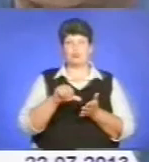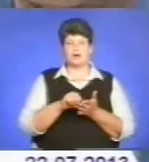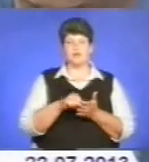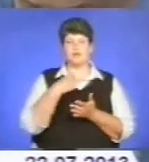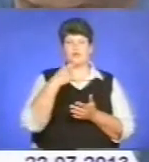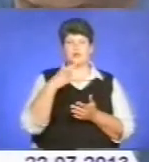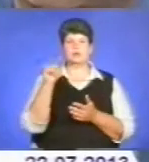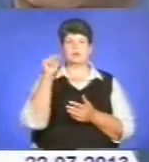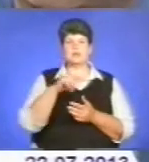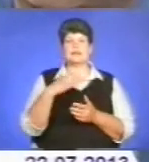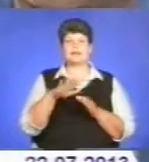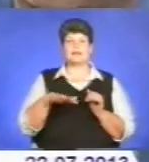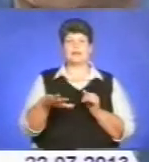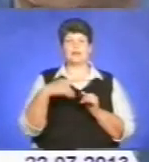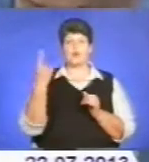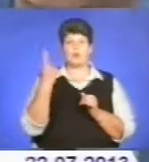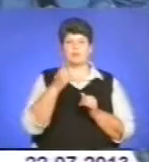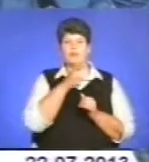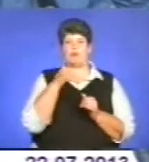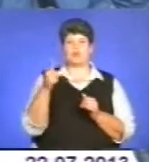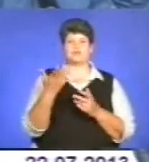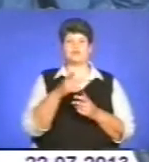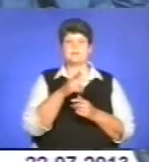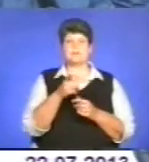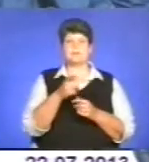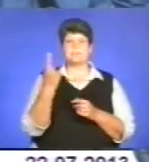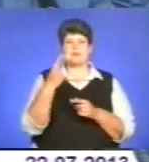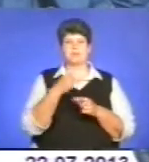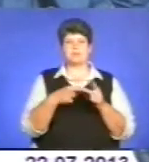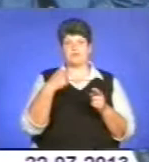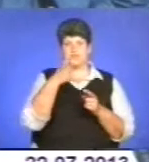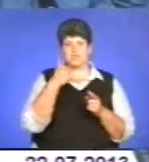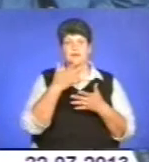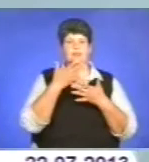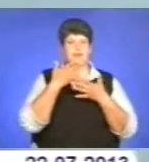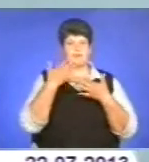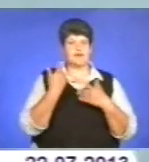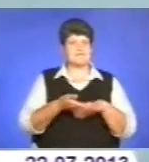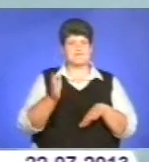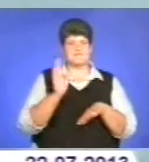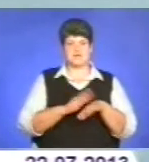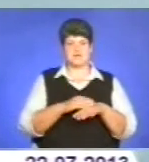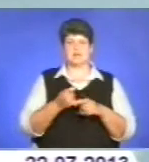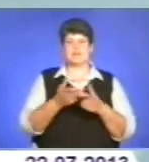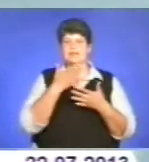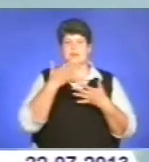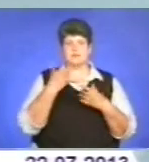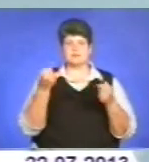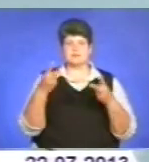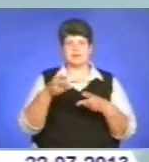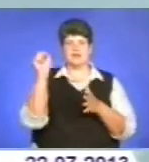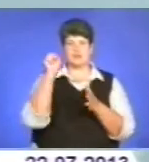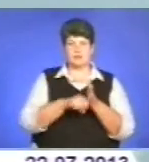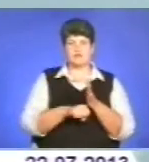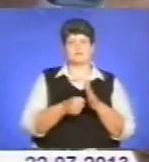на тому, що на території області впродовж першого півріччя поменшило тяжких та особливо тяжких злочинів. Зокрема, навмисних вбивств, тяжких тілесних